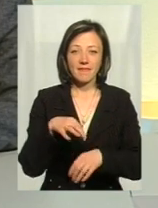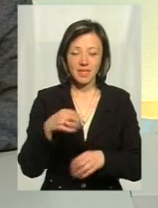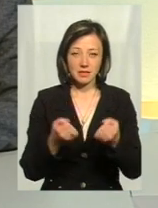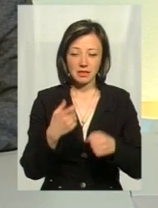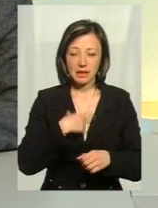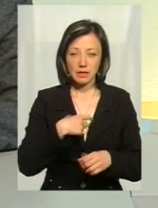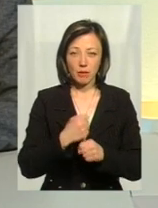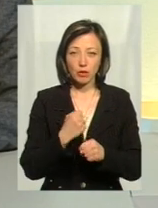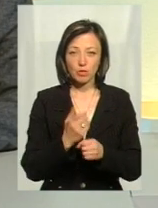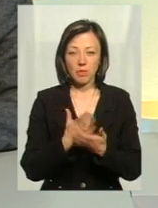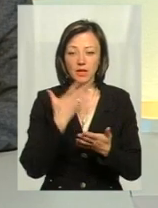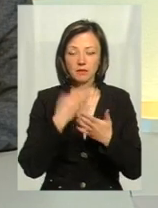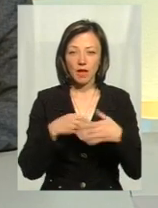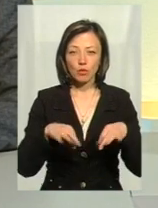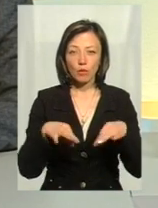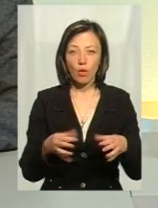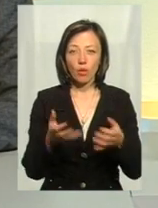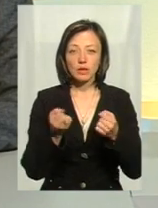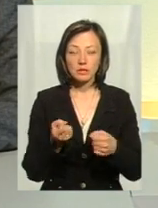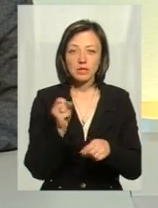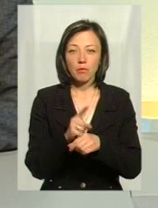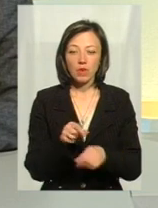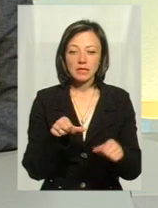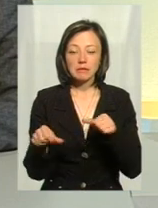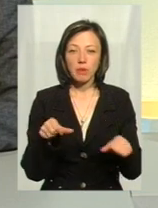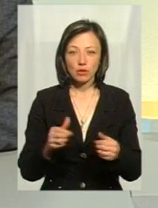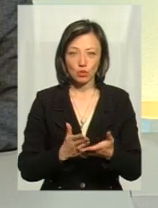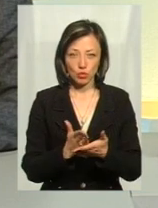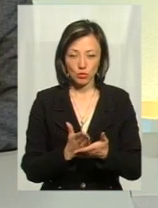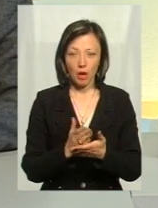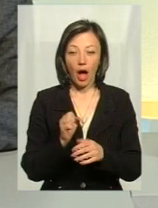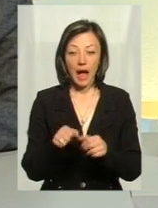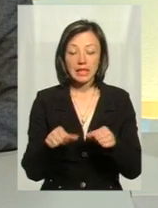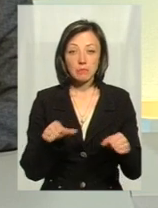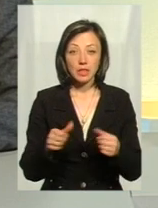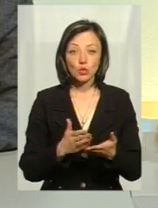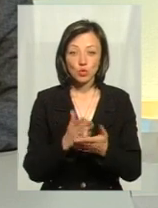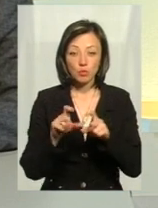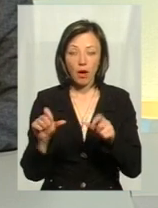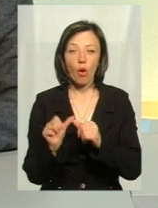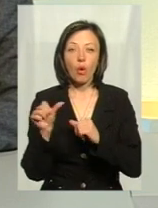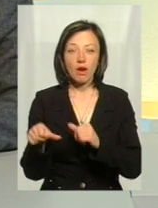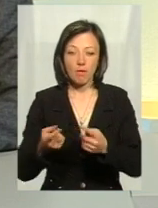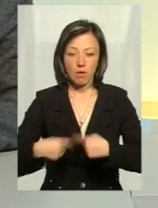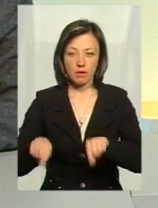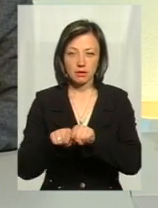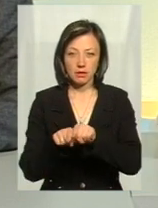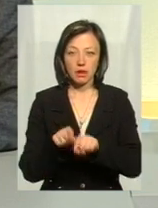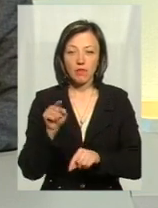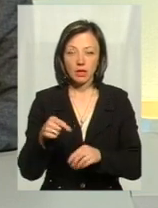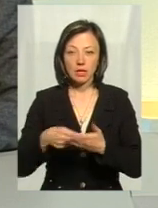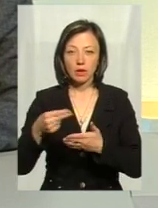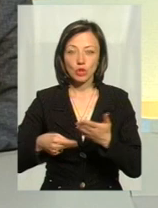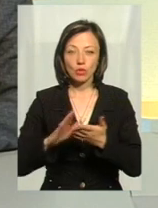на себе працює, має свій автомобіль, і він отримує замовлення з диспетчерської служби. А диспетчерська служба – це окрема, якби, парафія. Вона